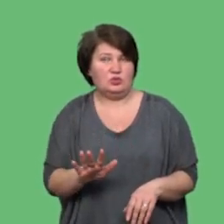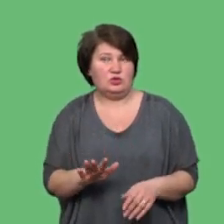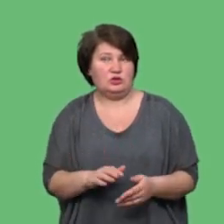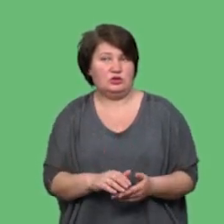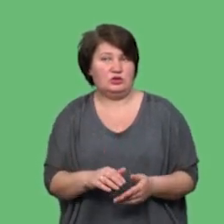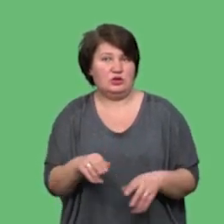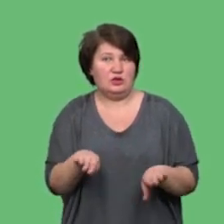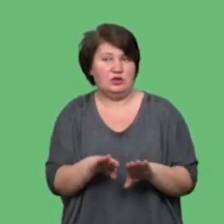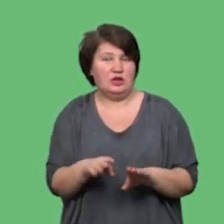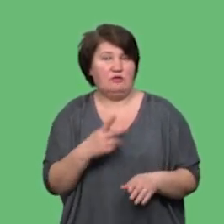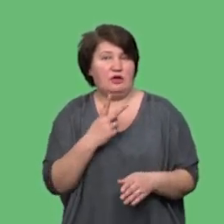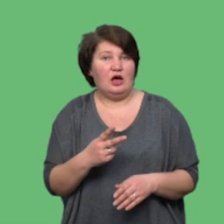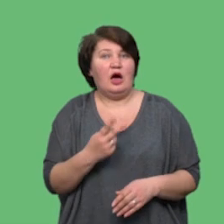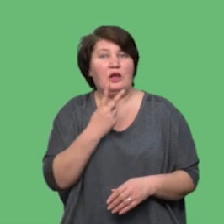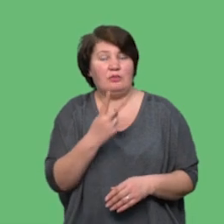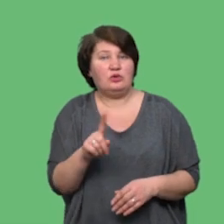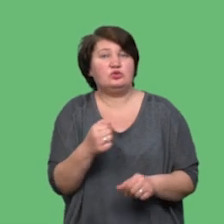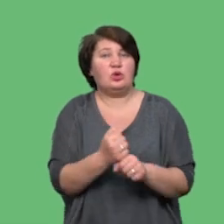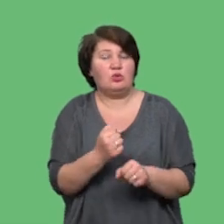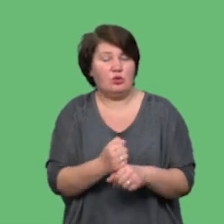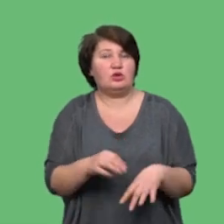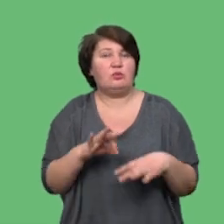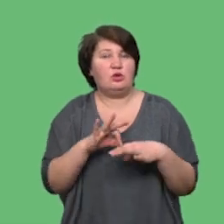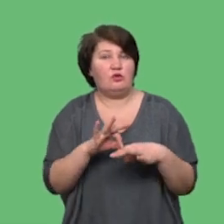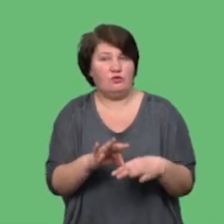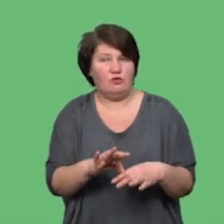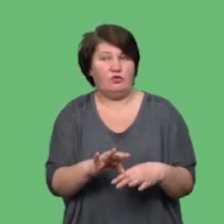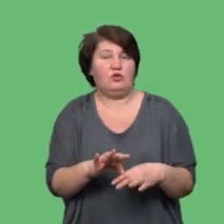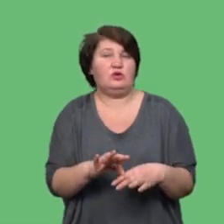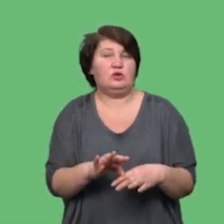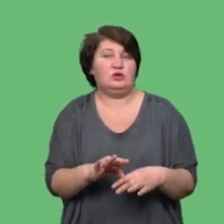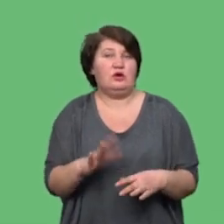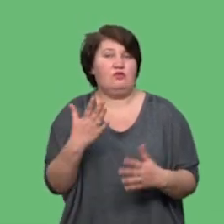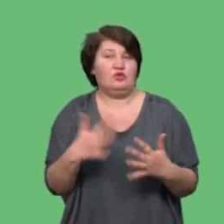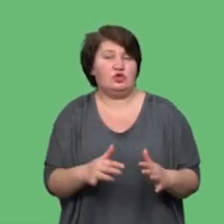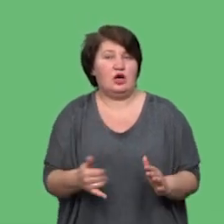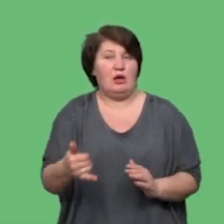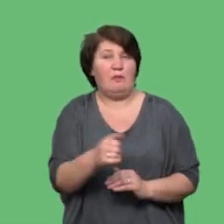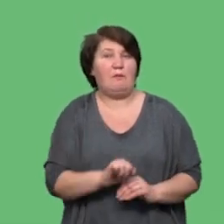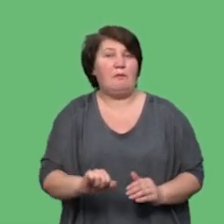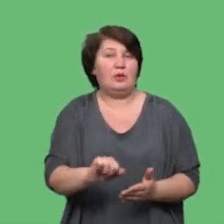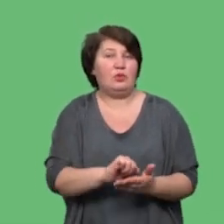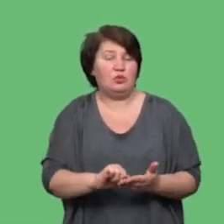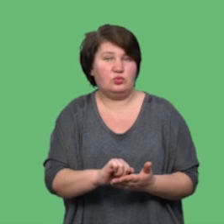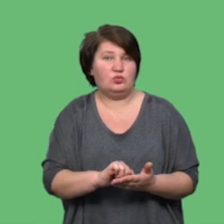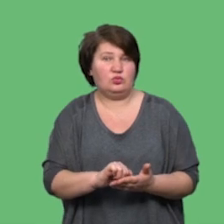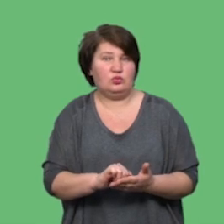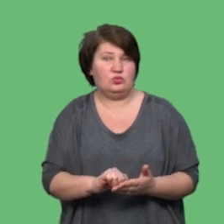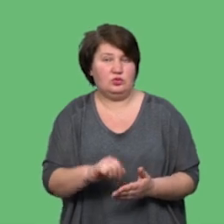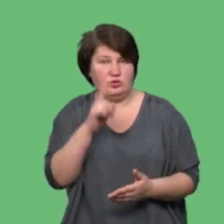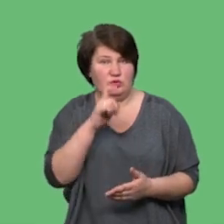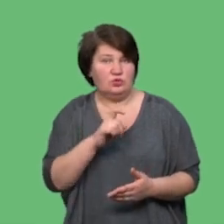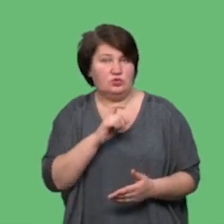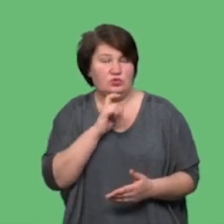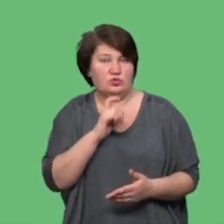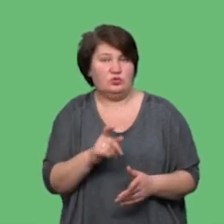не знаю, що вони там планують. Але я бачу, що роботи йдуть, і вони вже бетонують, якісь дошки завезли. Тобто вони не зупиняються. Хоча я сам,